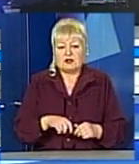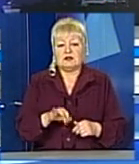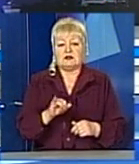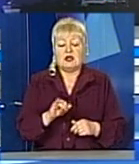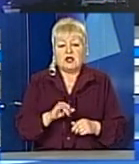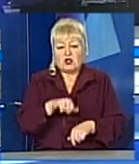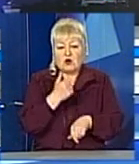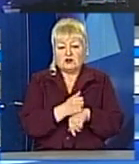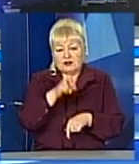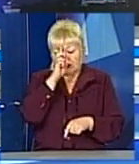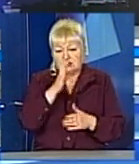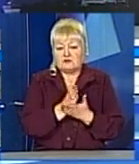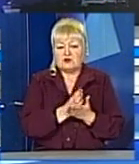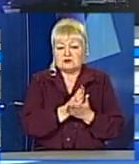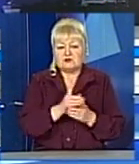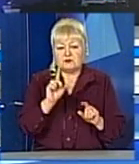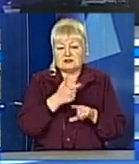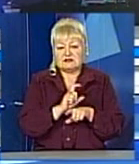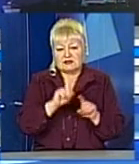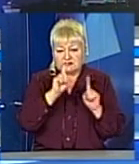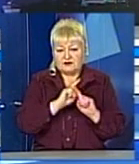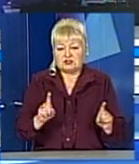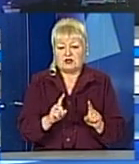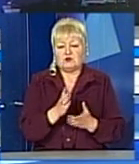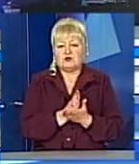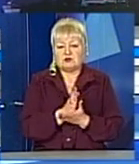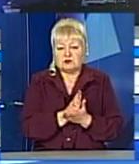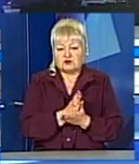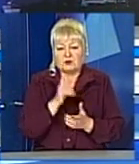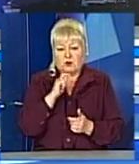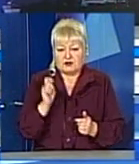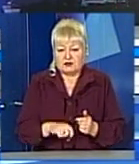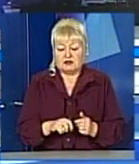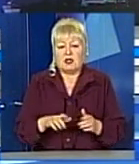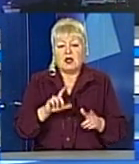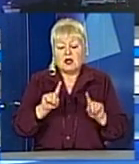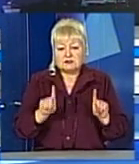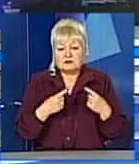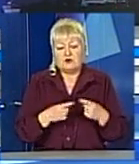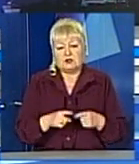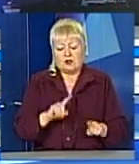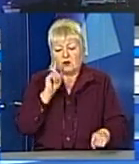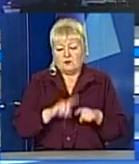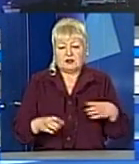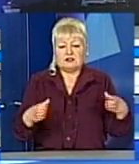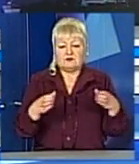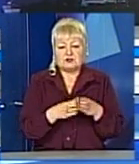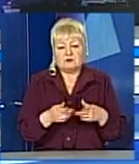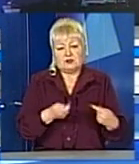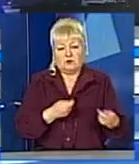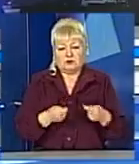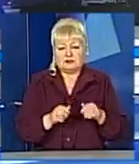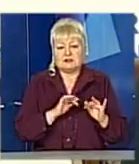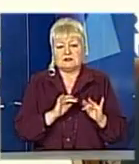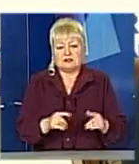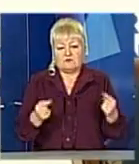Державної служби України з надзвичайних ситуацій Микола Чичоткін. Створено оперативний штаб для координації дій відповідних служб.